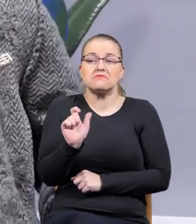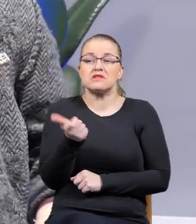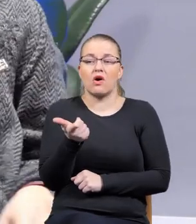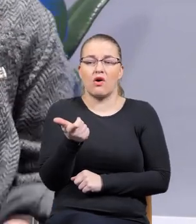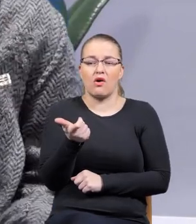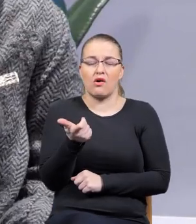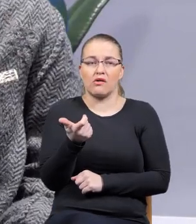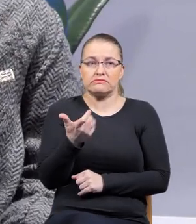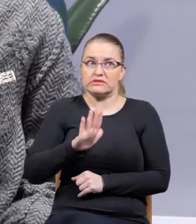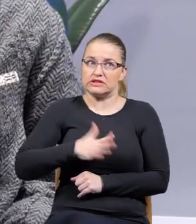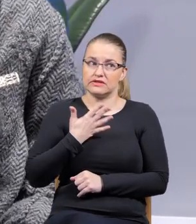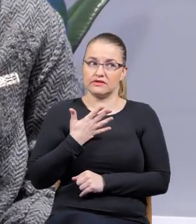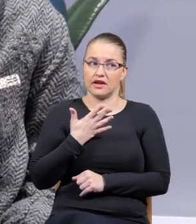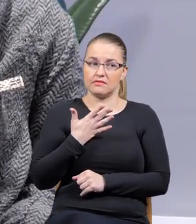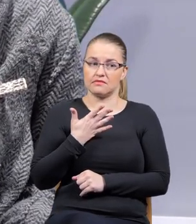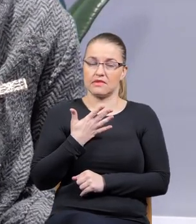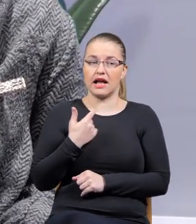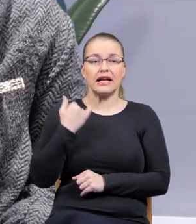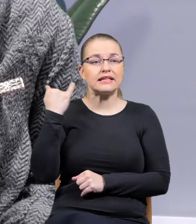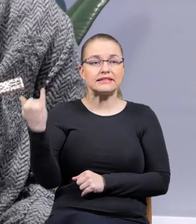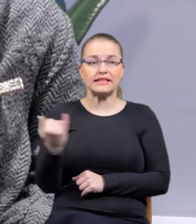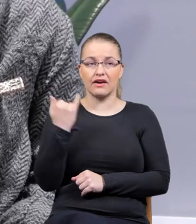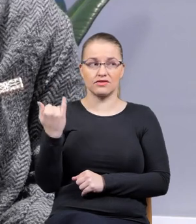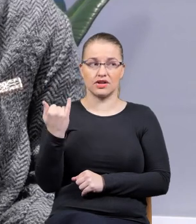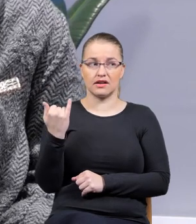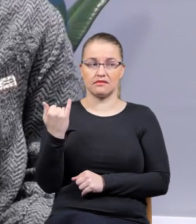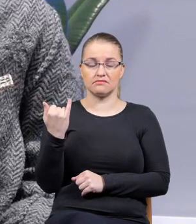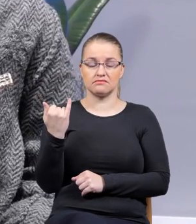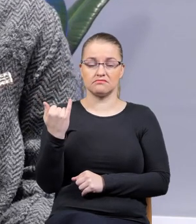jakieś horrendalne, ale zawsze mi się reportaż wydawał